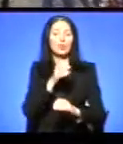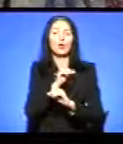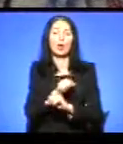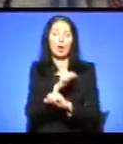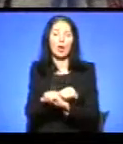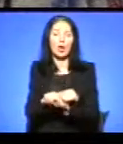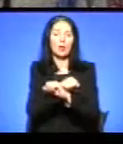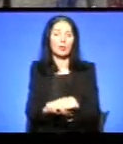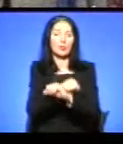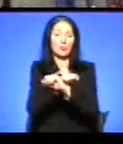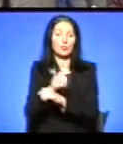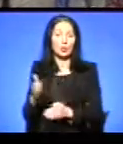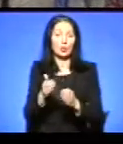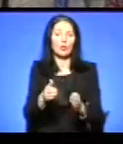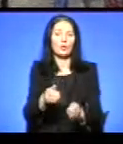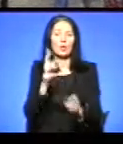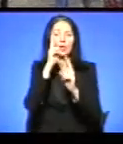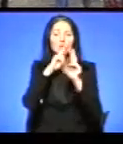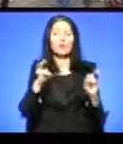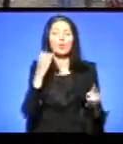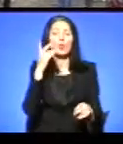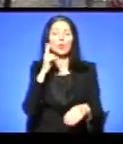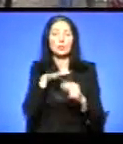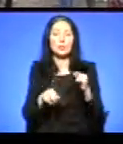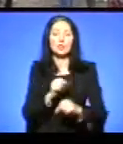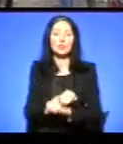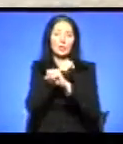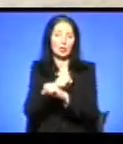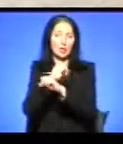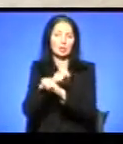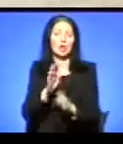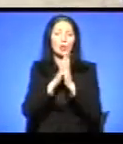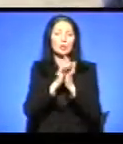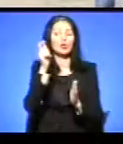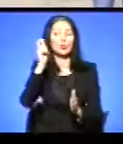Очікують, що приїхав хтось з керівництва, з влади Тернополя області.